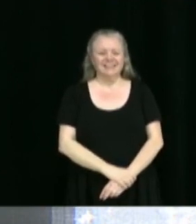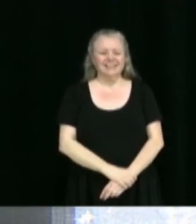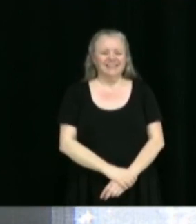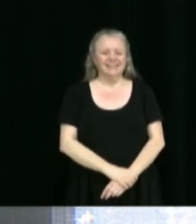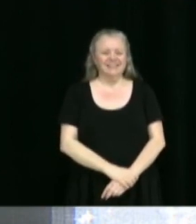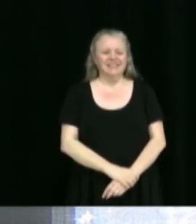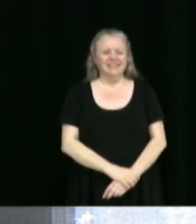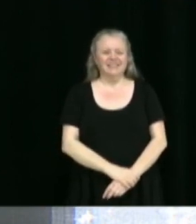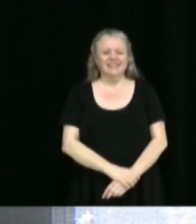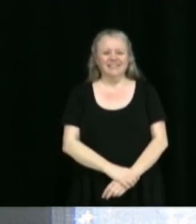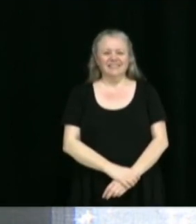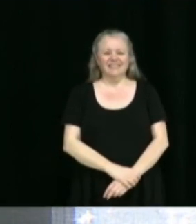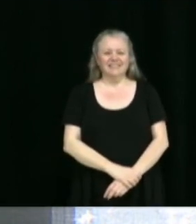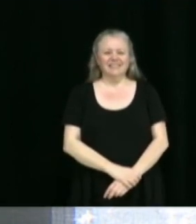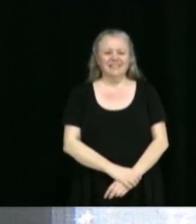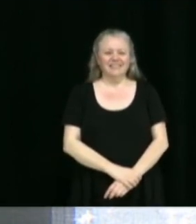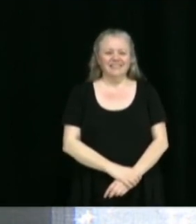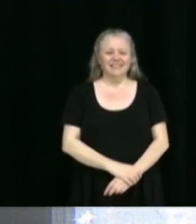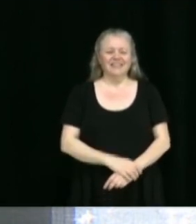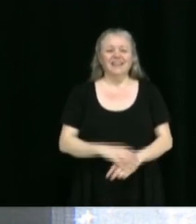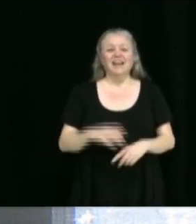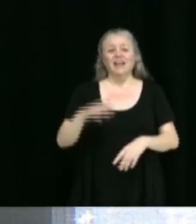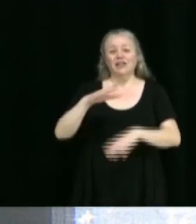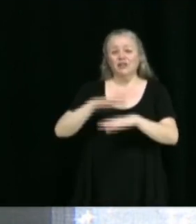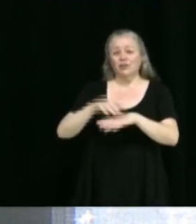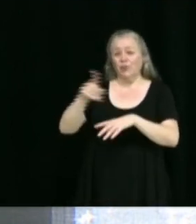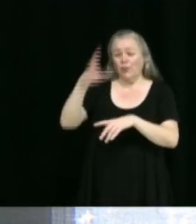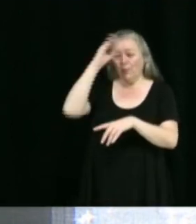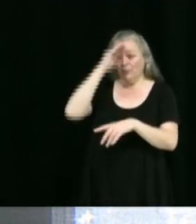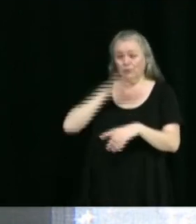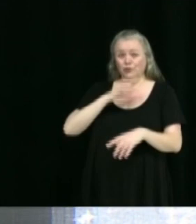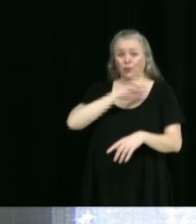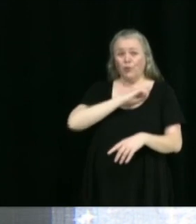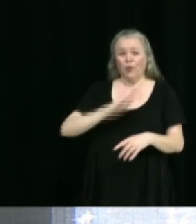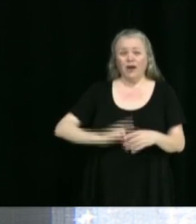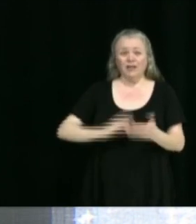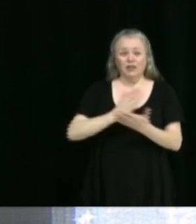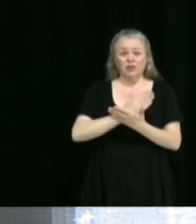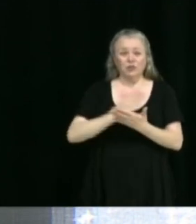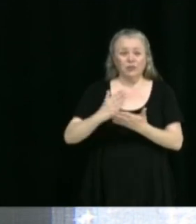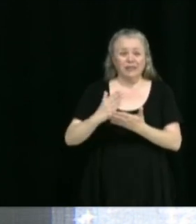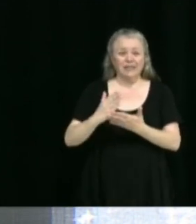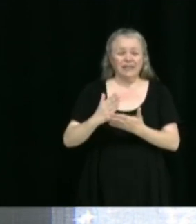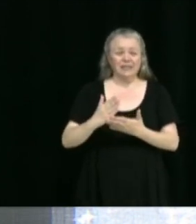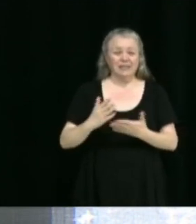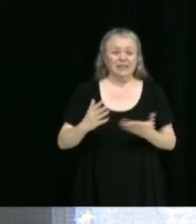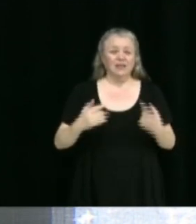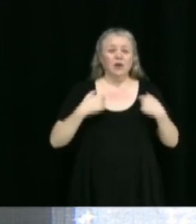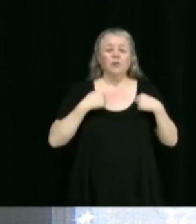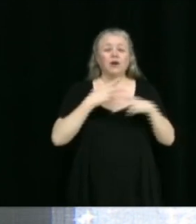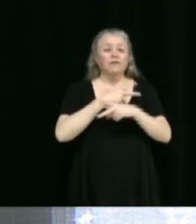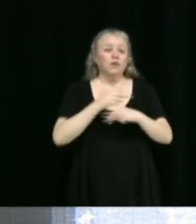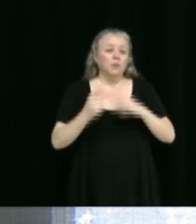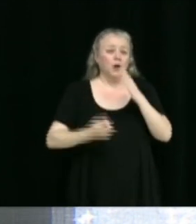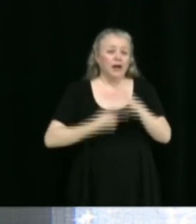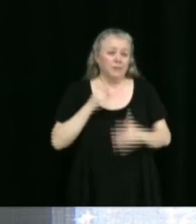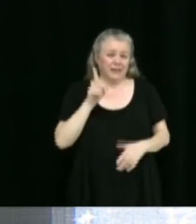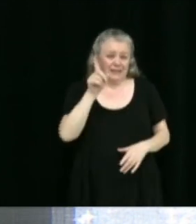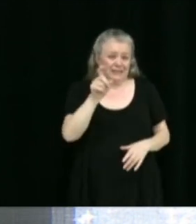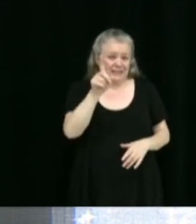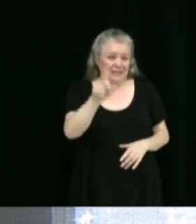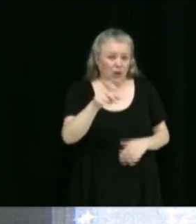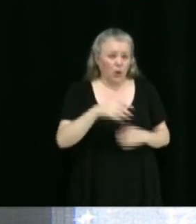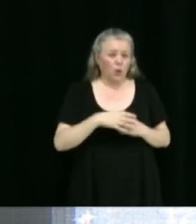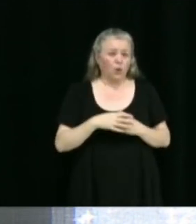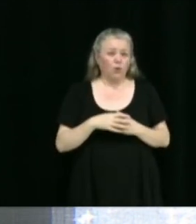Oui, donc, moi, c'est pour faire du pouce un peu sur le préambule à M. Roy. En fait, moi, je ne vais pas réitérer sa question. Peut-être plus